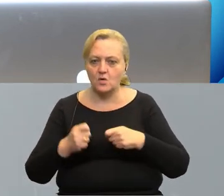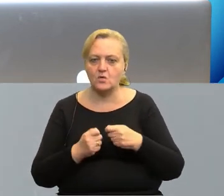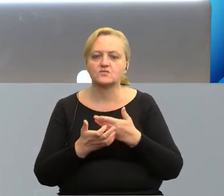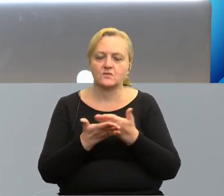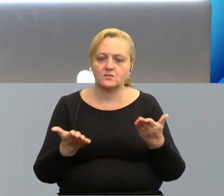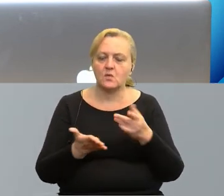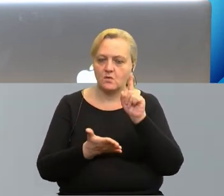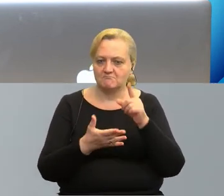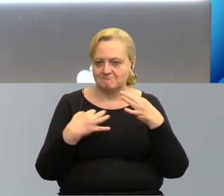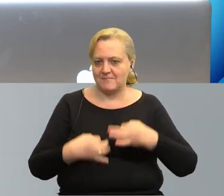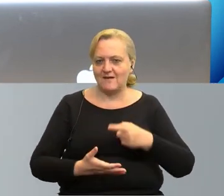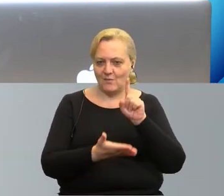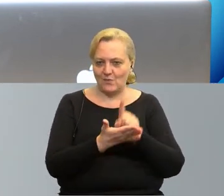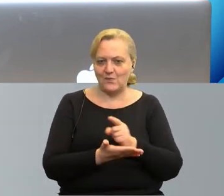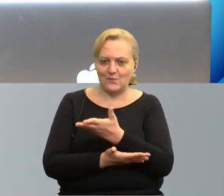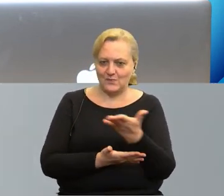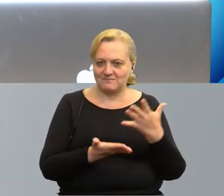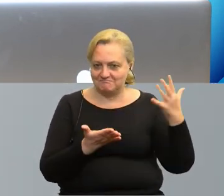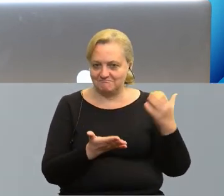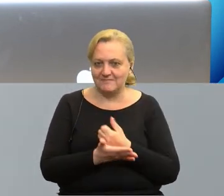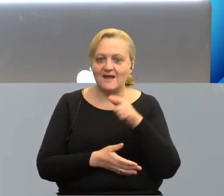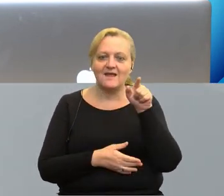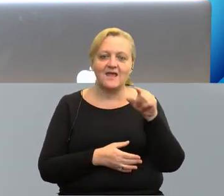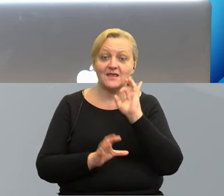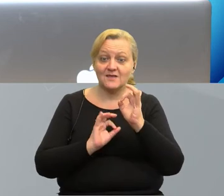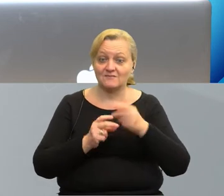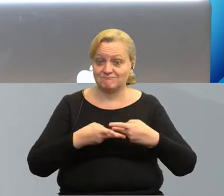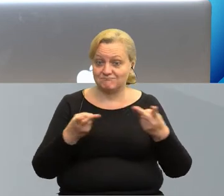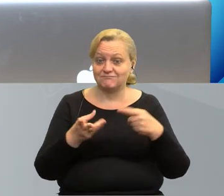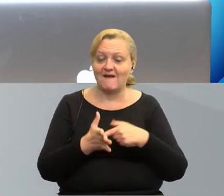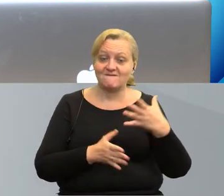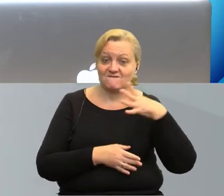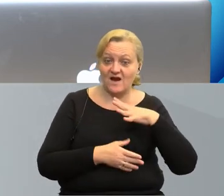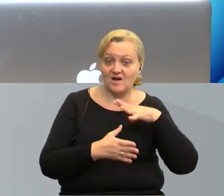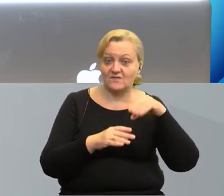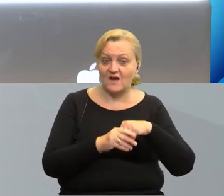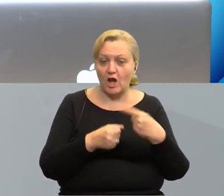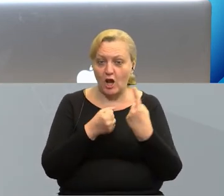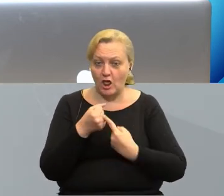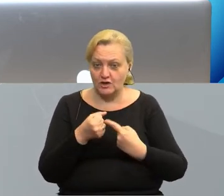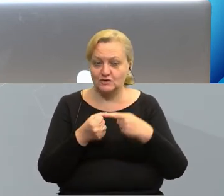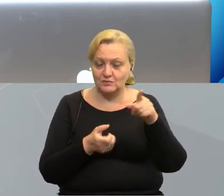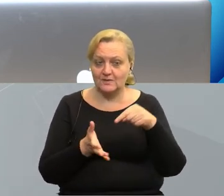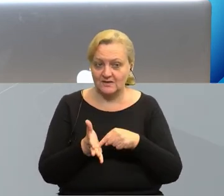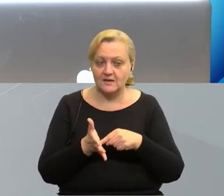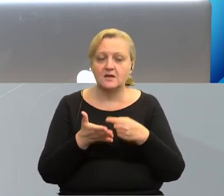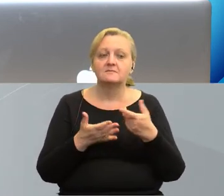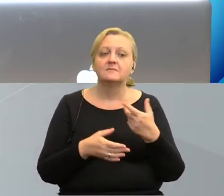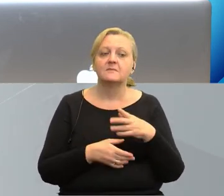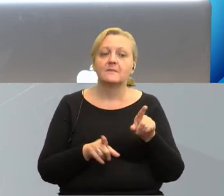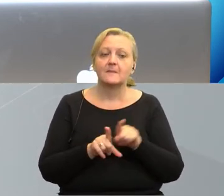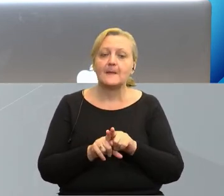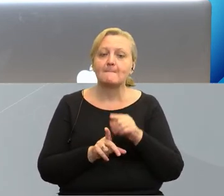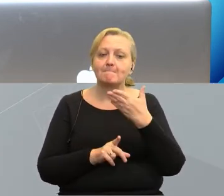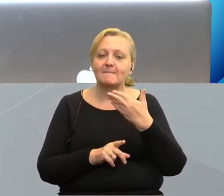się Państwu osiągnąć. Dane tutaj podane, te wartości liczbowe uwzględniają także